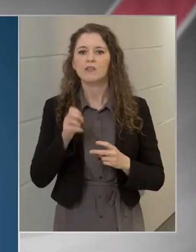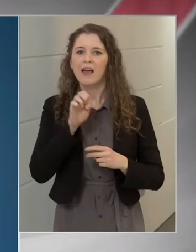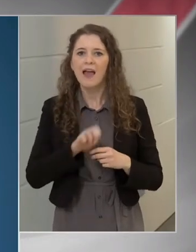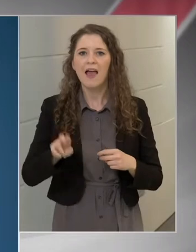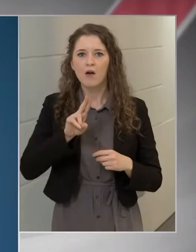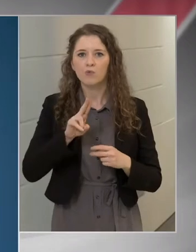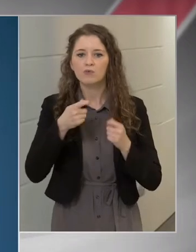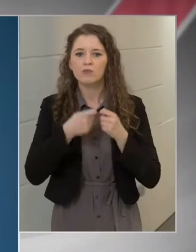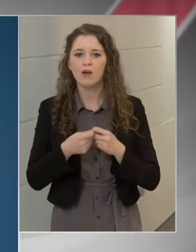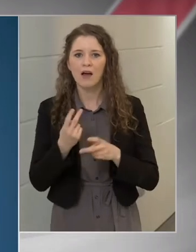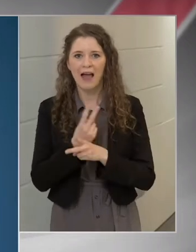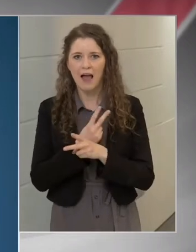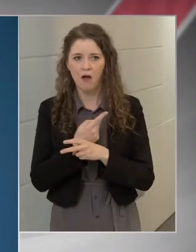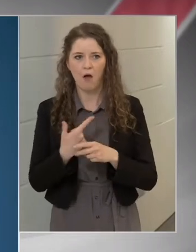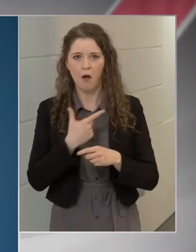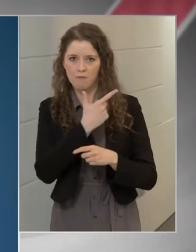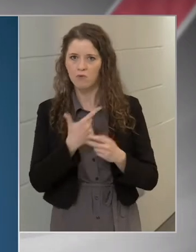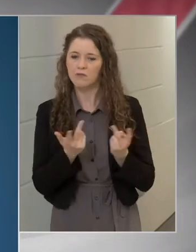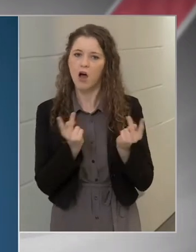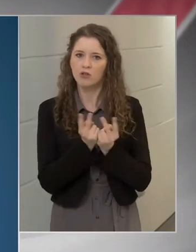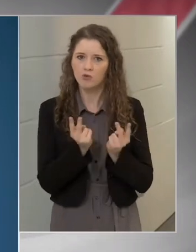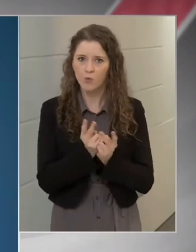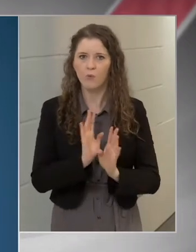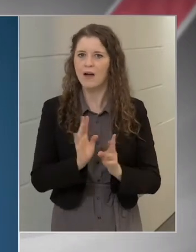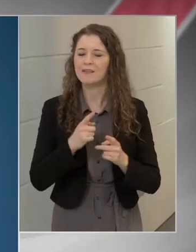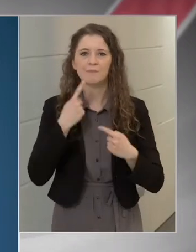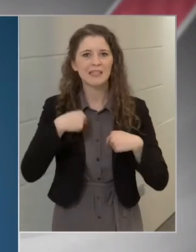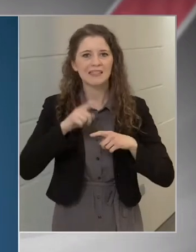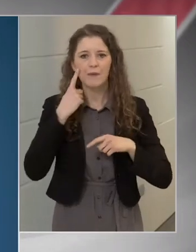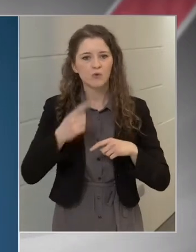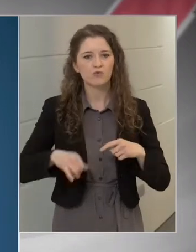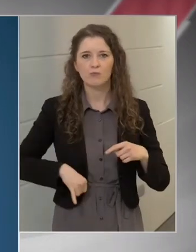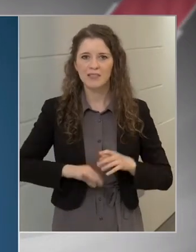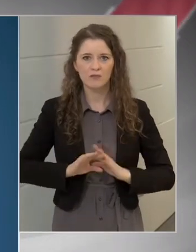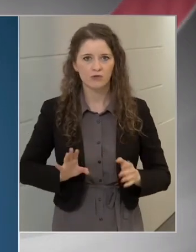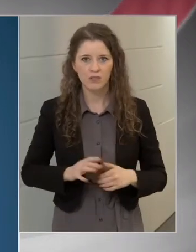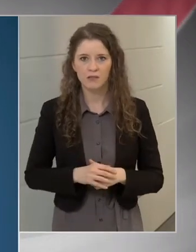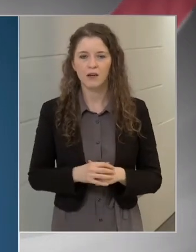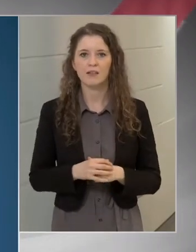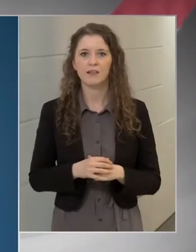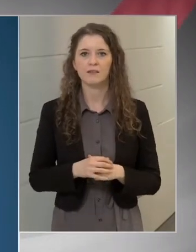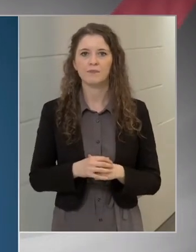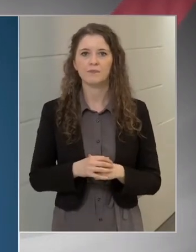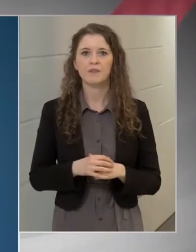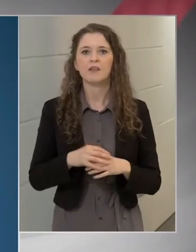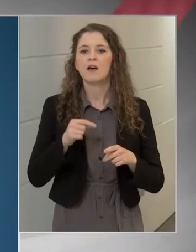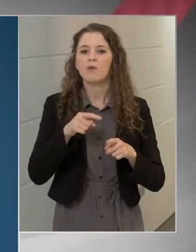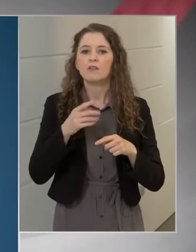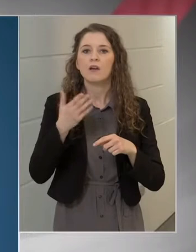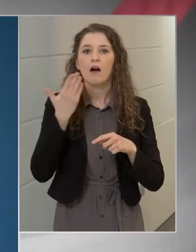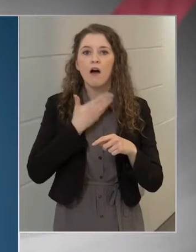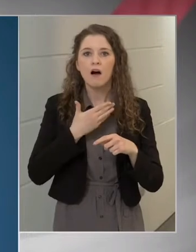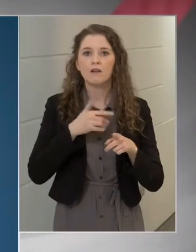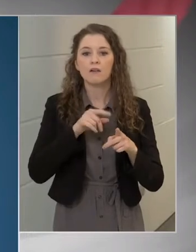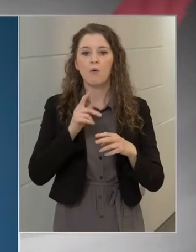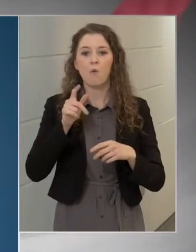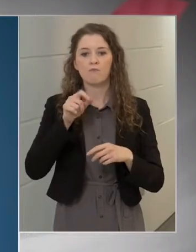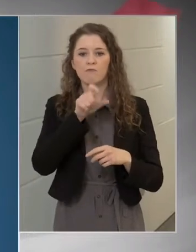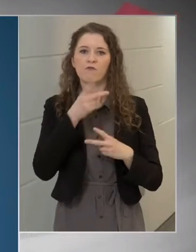biztosítani, hogy az adott oltóponton rámutasson az oltásra megjelent személy, hogy melyik vakcinát kéri.